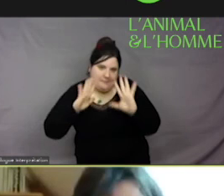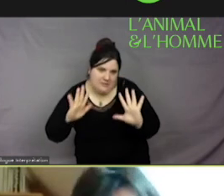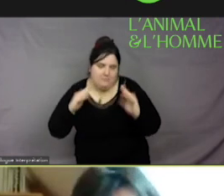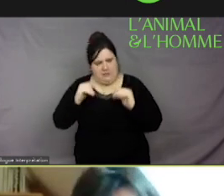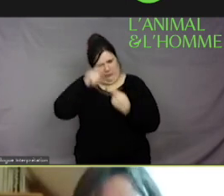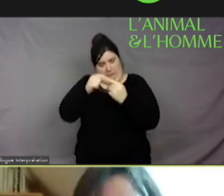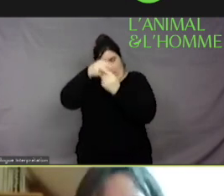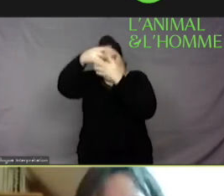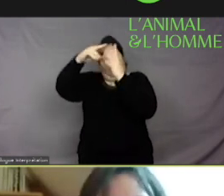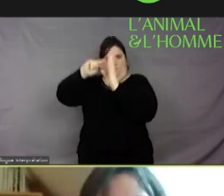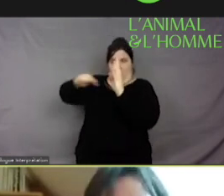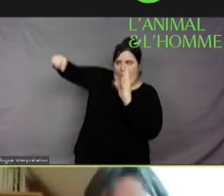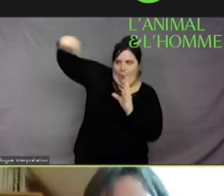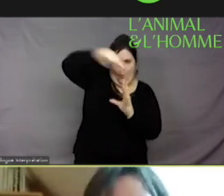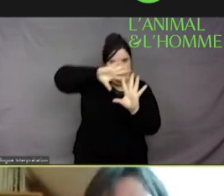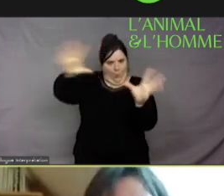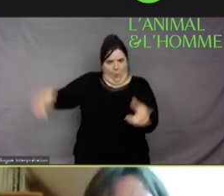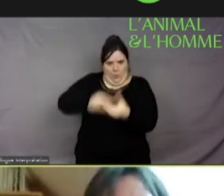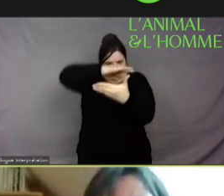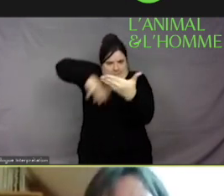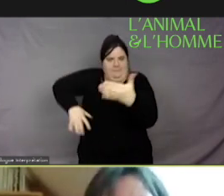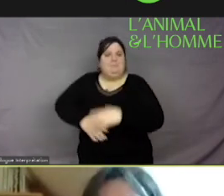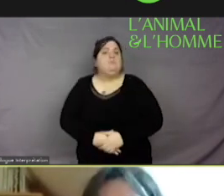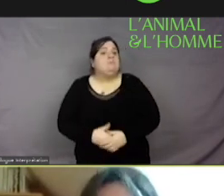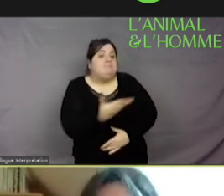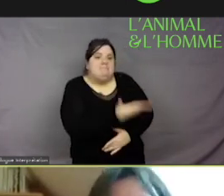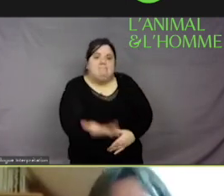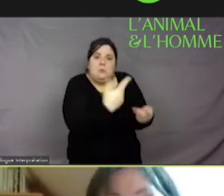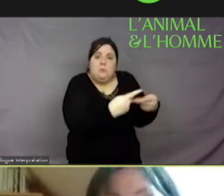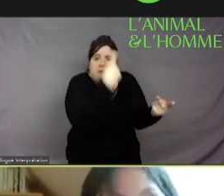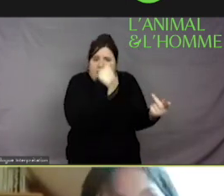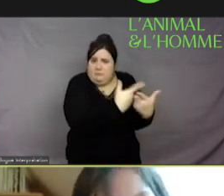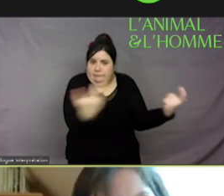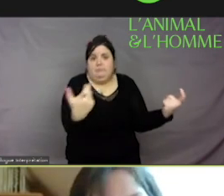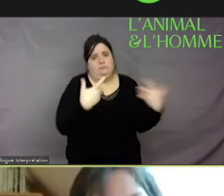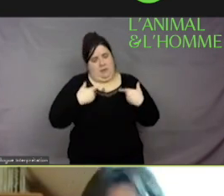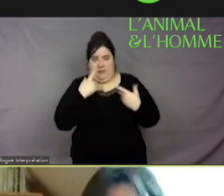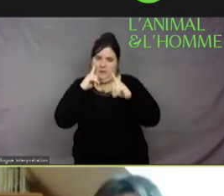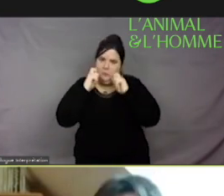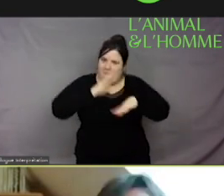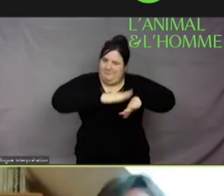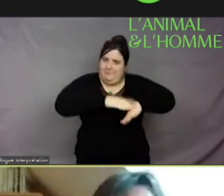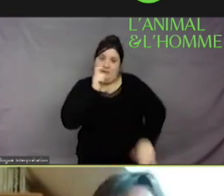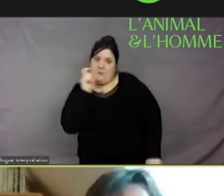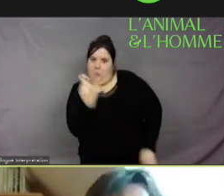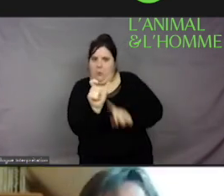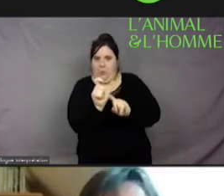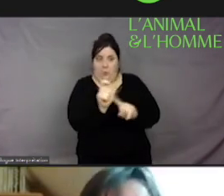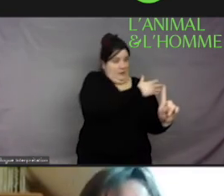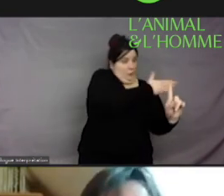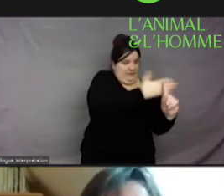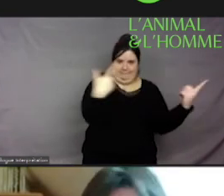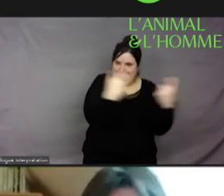façons. Mais pour le grand public, je pense qu'il est très important tout simplement d'utiliser le terme à bon escient. Un grand merci,